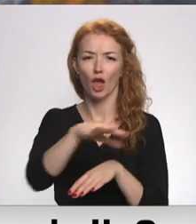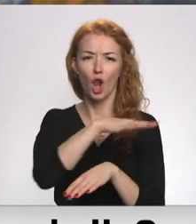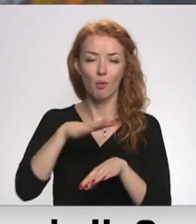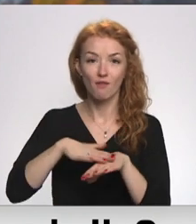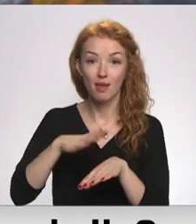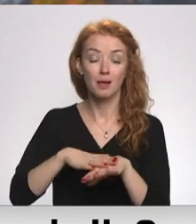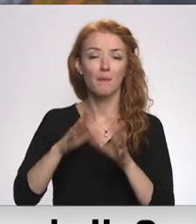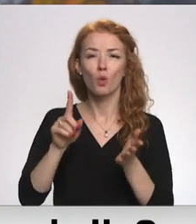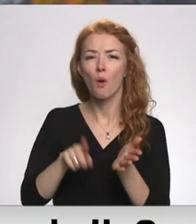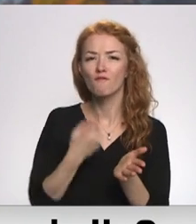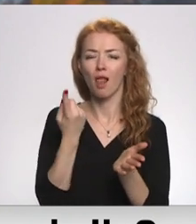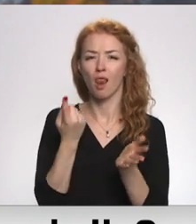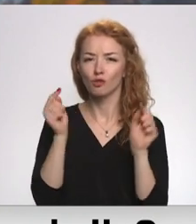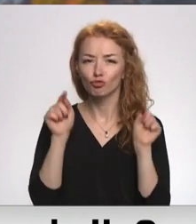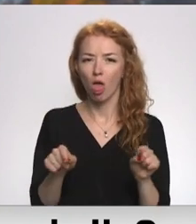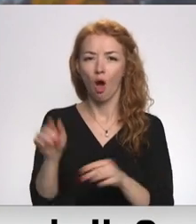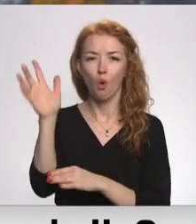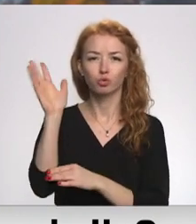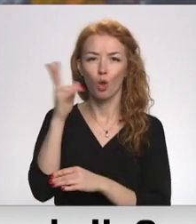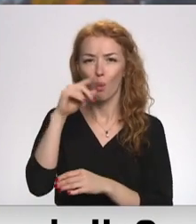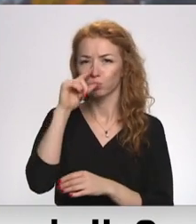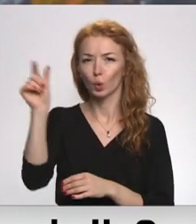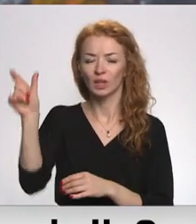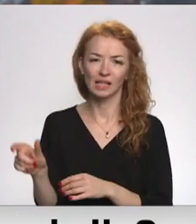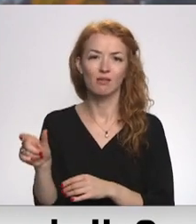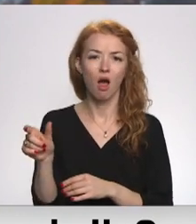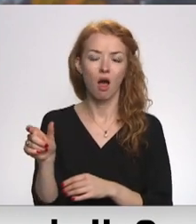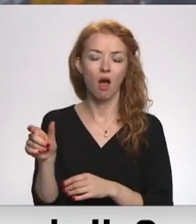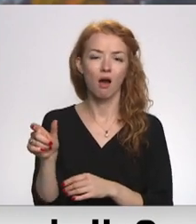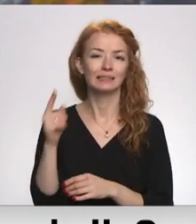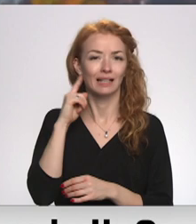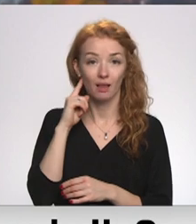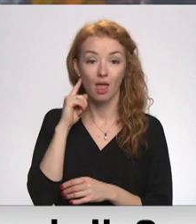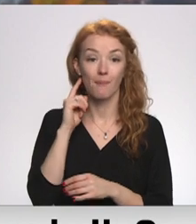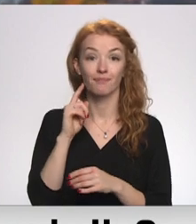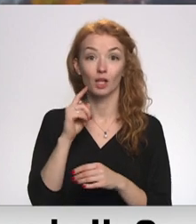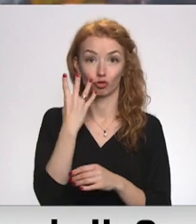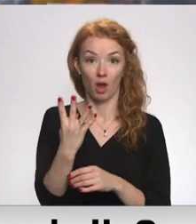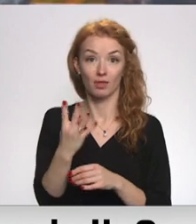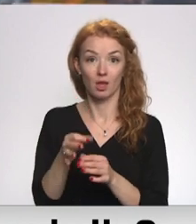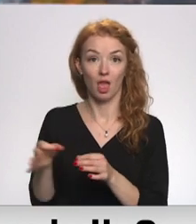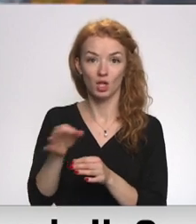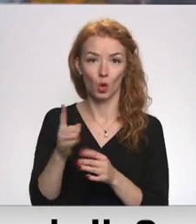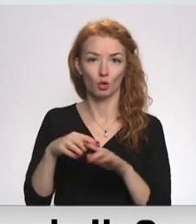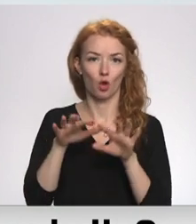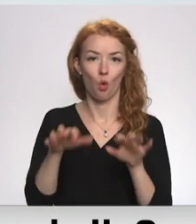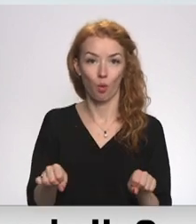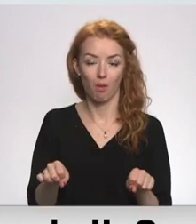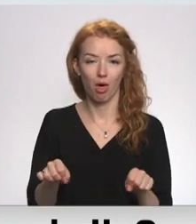vēl mēs šajā uzrunā dzirdējām vēl bez tā, ka šie četri reģioni tiek okupēti?